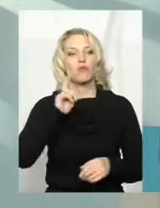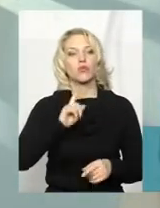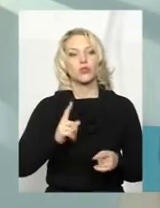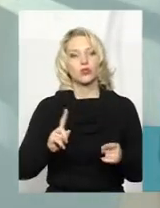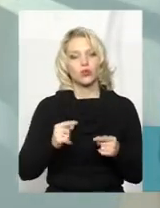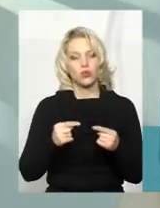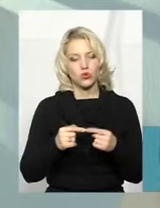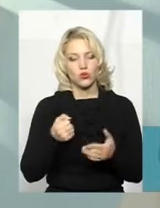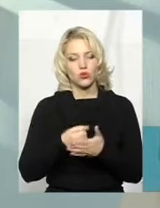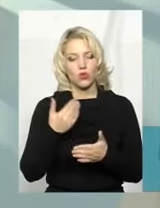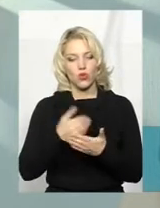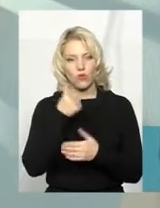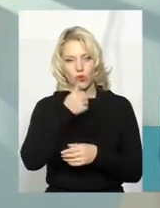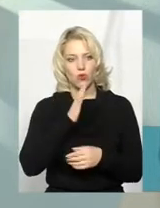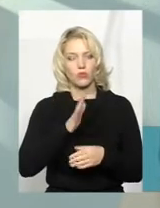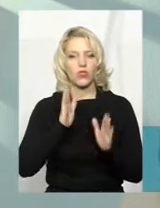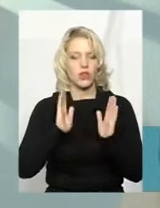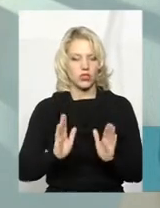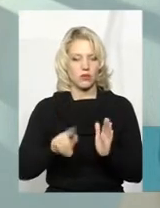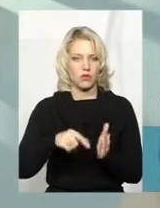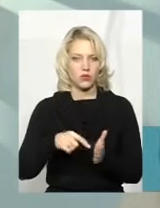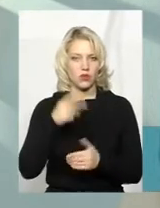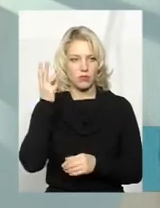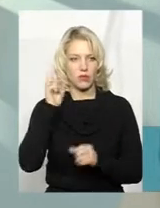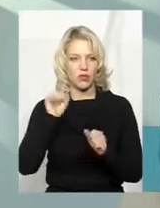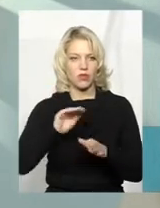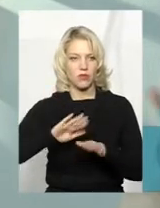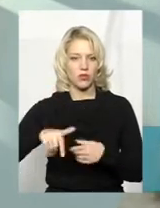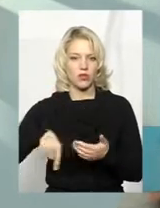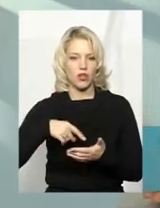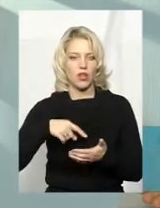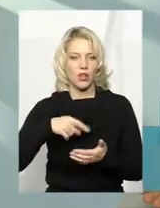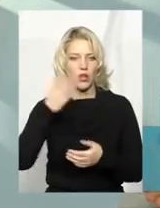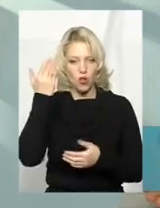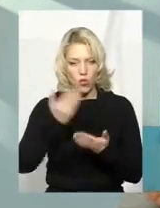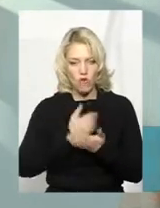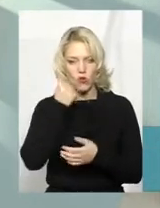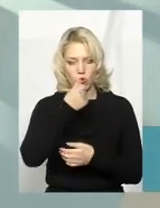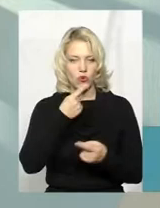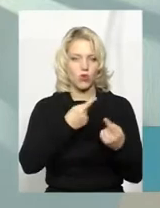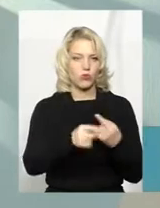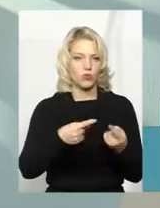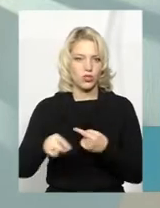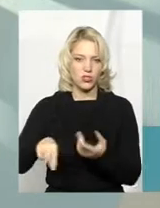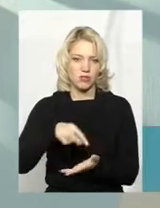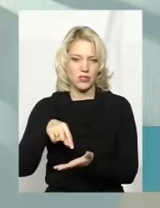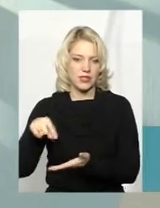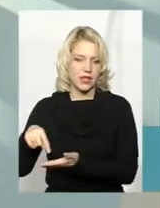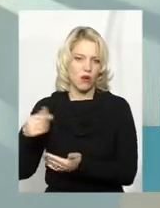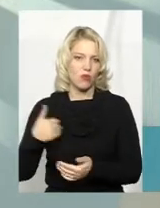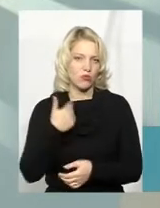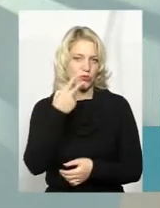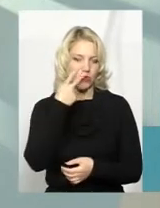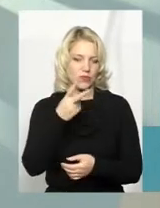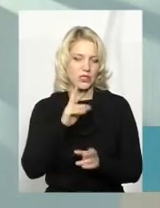точно до нового року це буде лише у місті Хмельницькому. Можливо, після нового року ми розповсюдимо там на інші міста. Ми зараз хочемо подивитися,